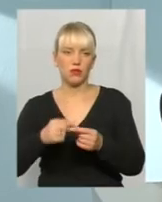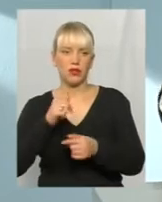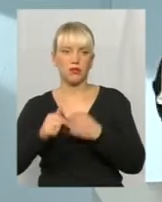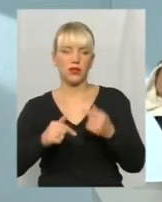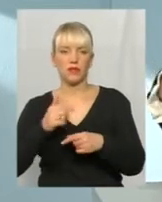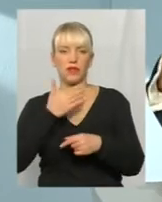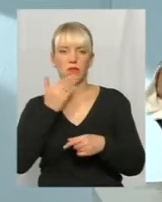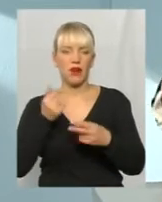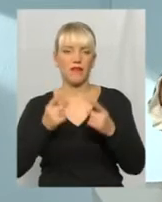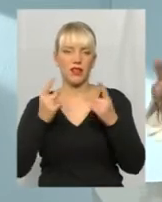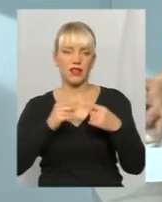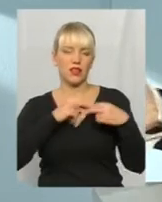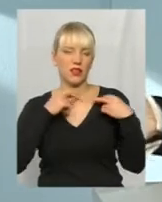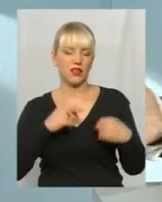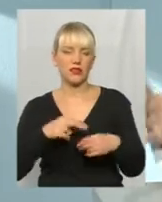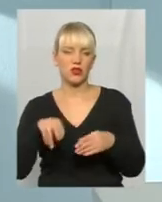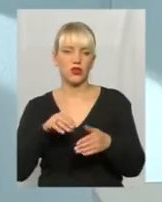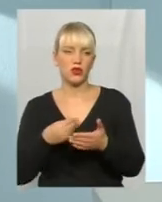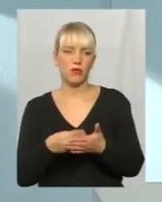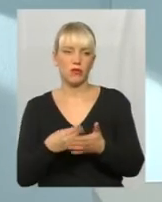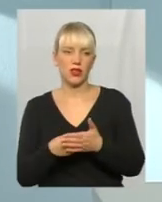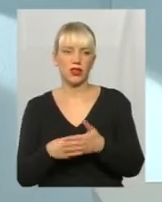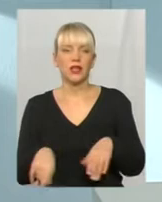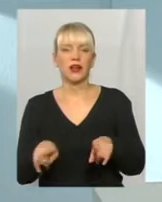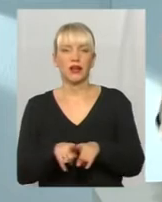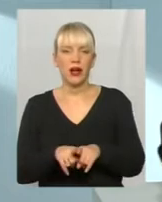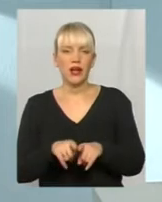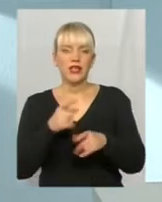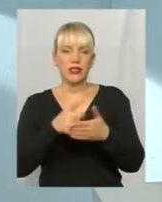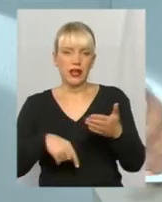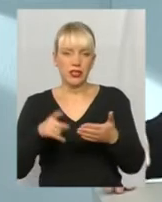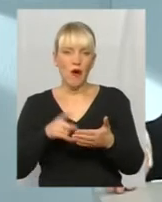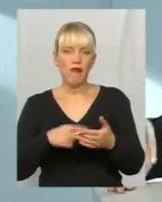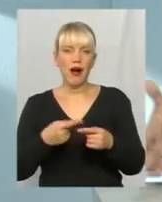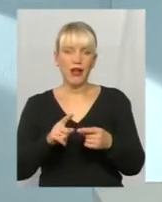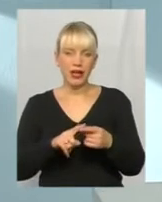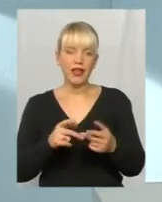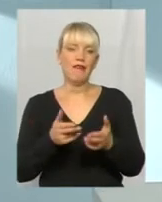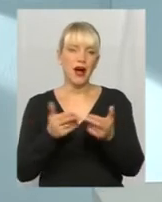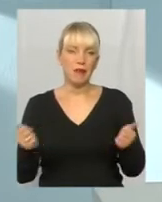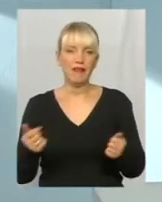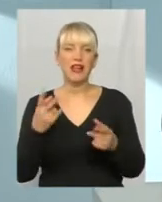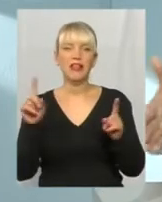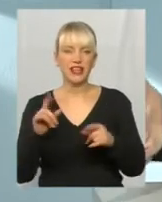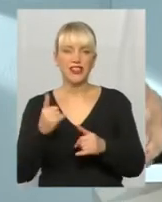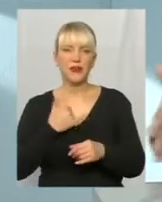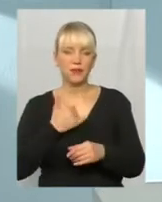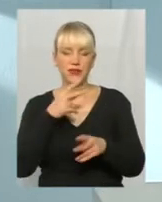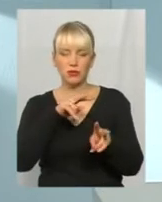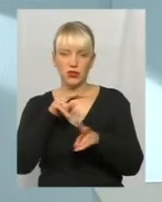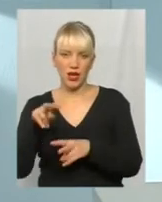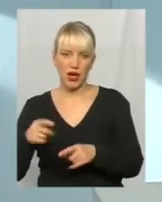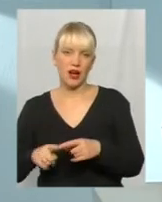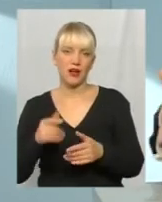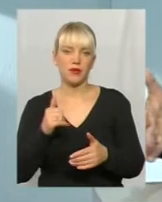ризиків щодо бюджету, тому, власне, таке скасування себе виправдало. І що ми спостерігаємо останнім